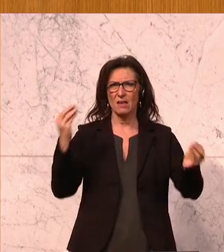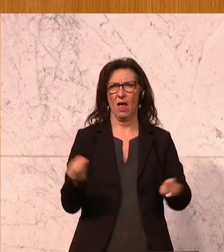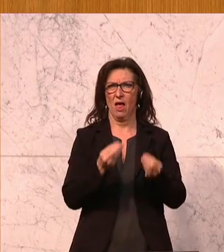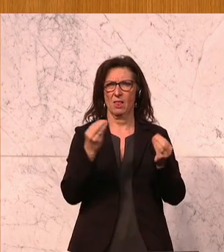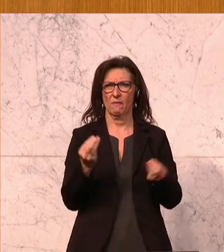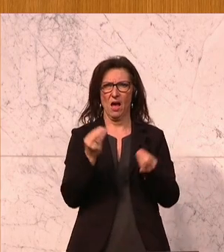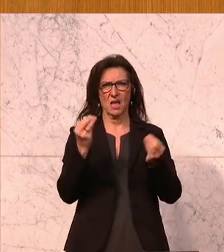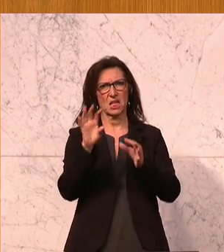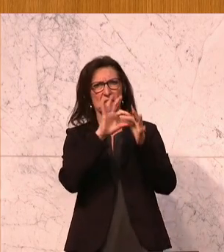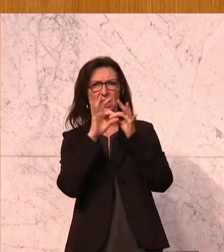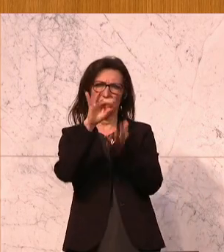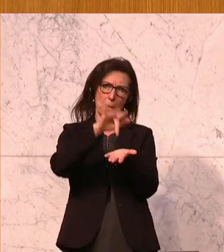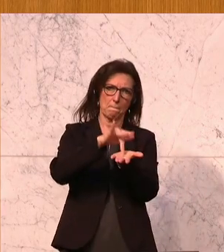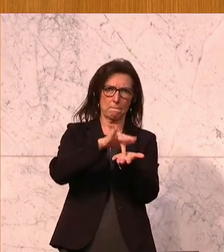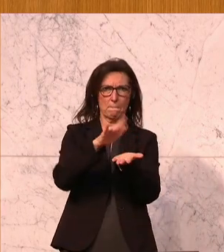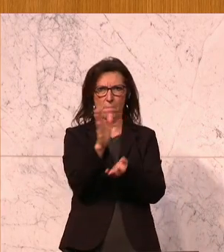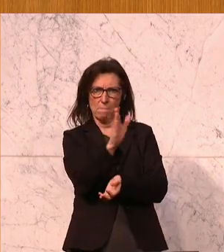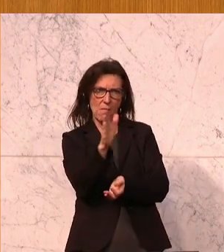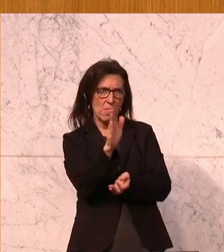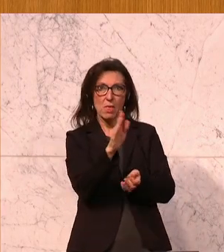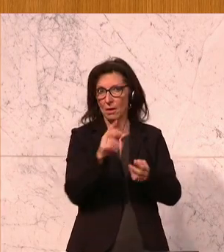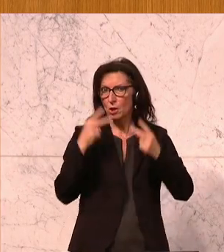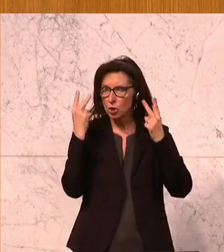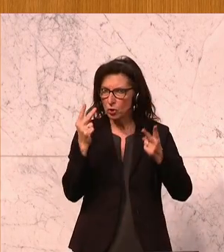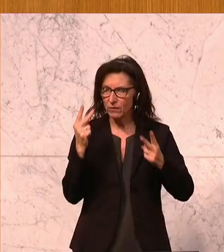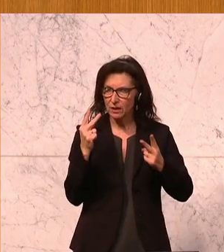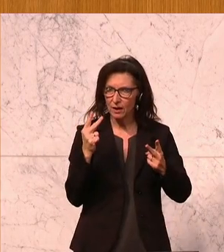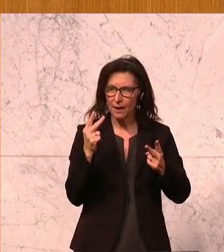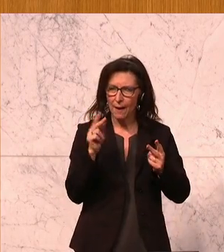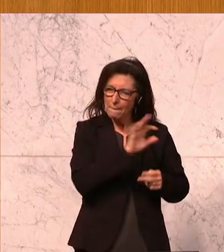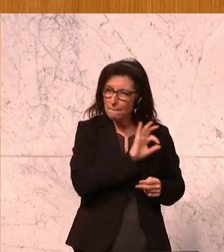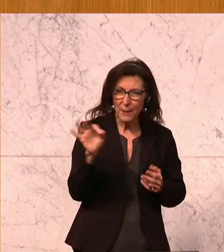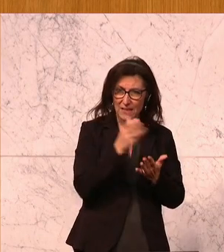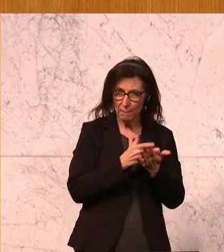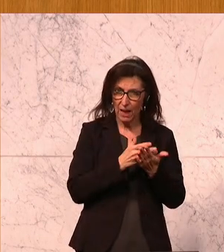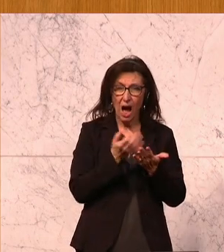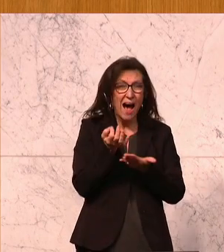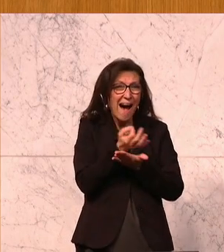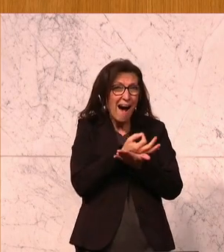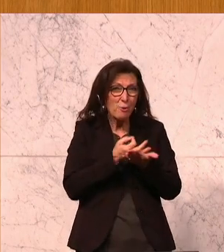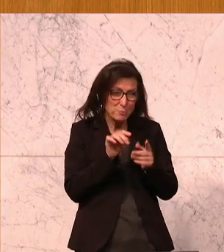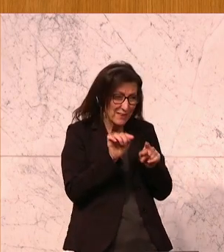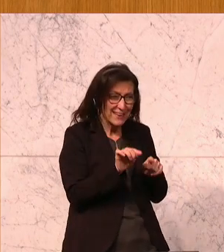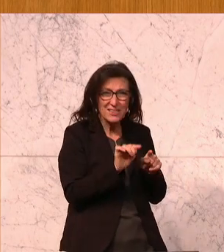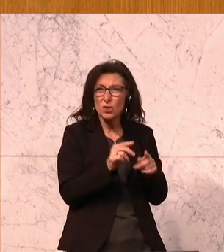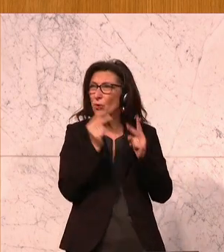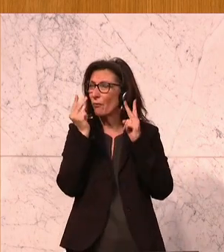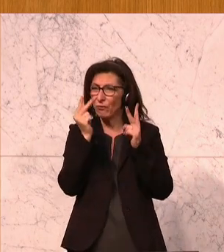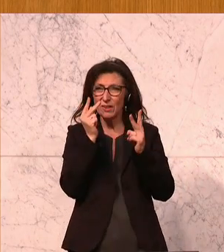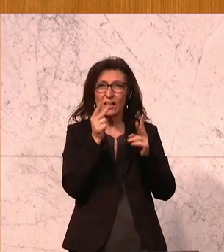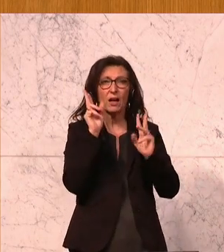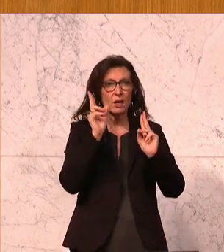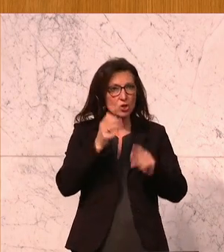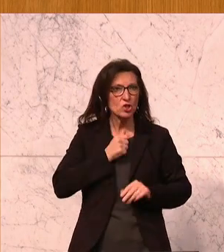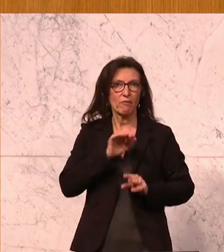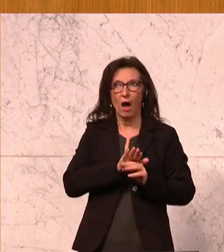für die Mitte der Gesellschaft ganz zentral ist. Das heißt, Bildung, die beste Bildung und Ausbildung ist ganz zentral für Aufstieg,